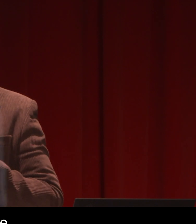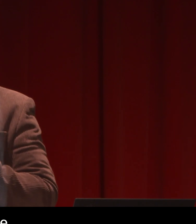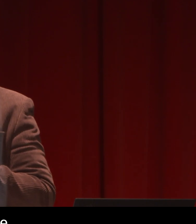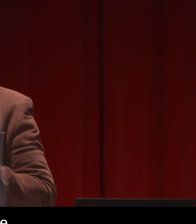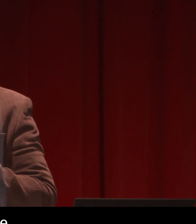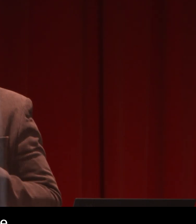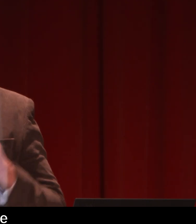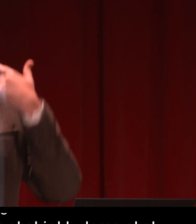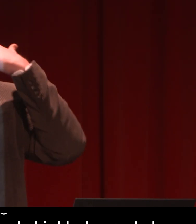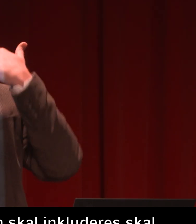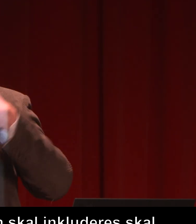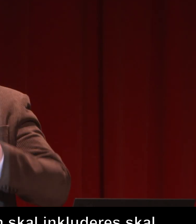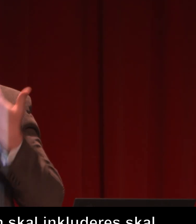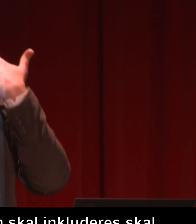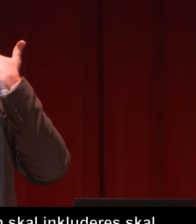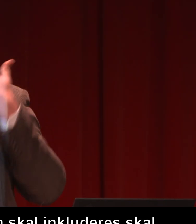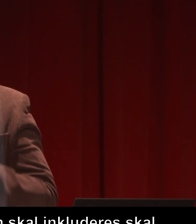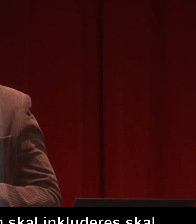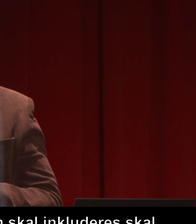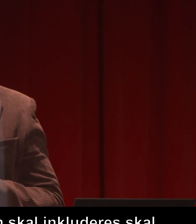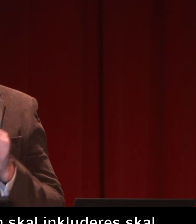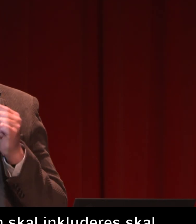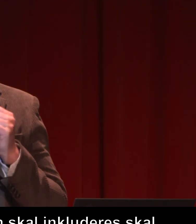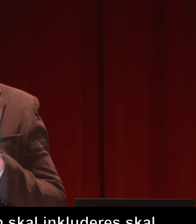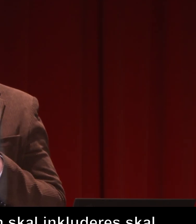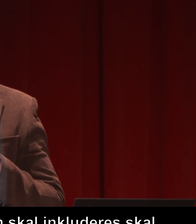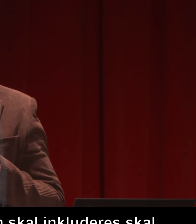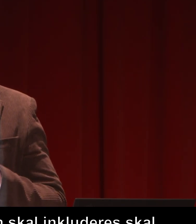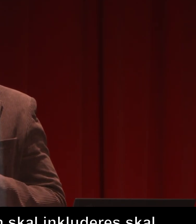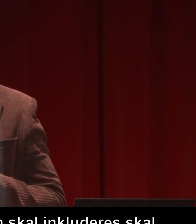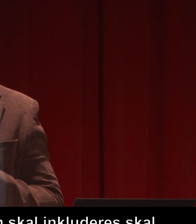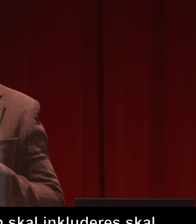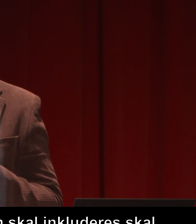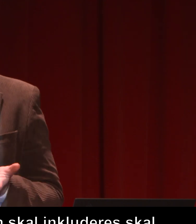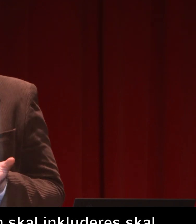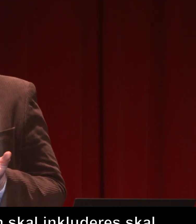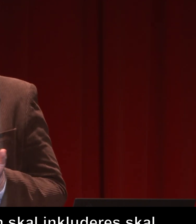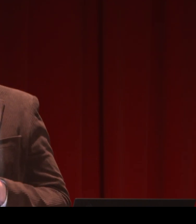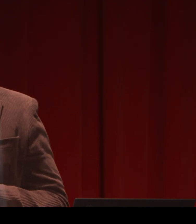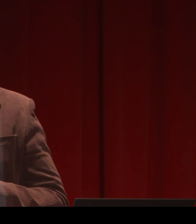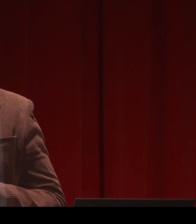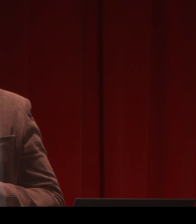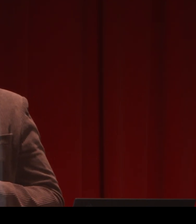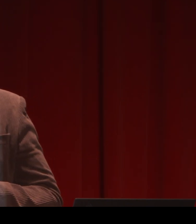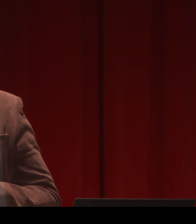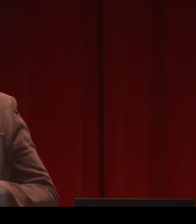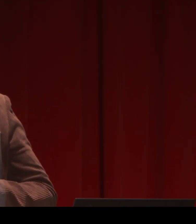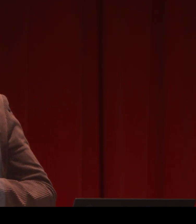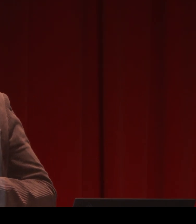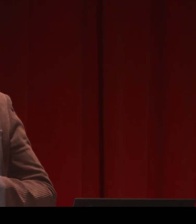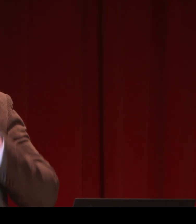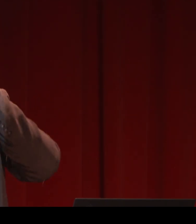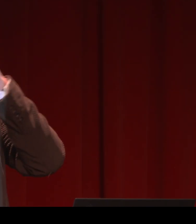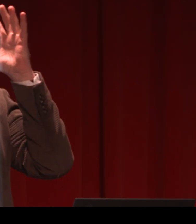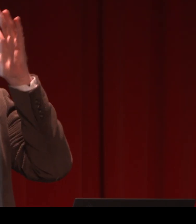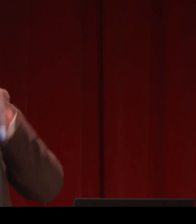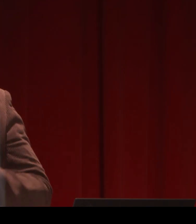Jeg har en funksjonsnedsettelse. Hørselen min fungerer ikke. Men jeg snakker tegnspråk. Så dere